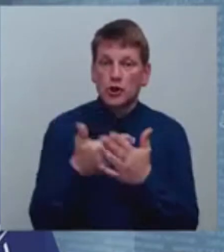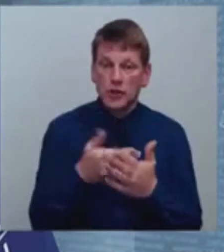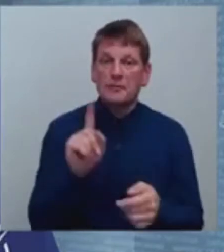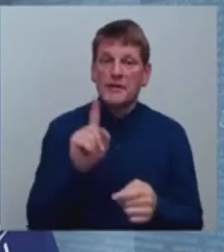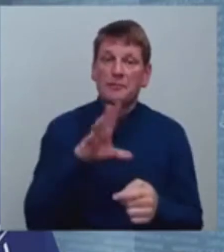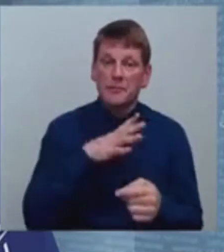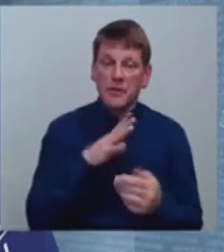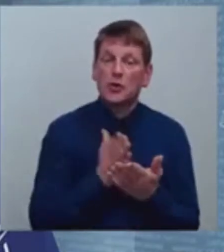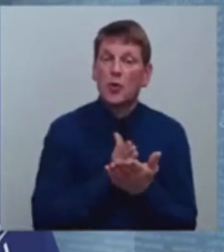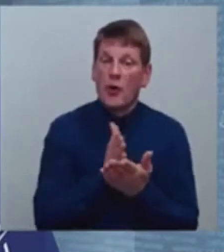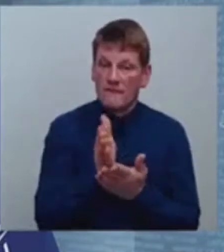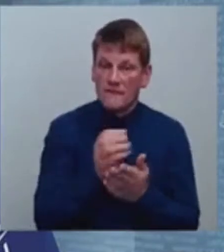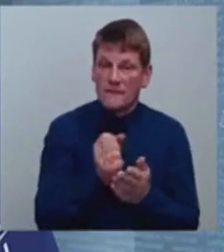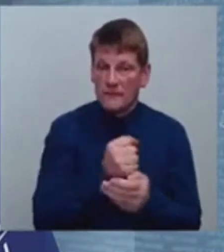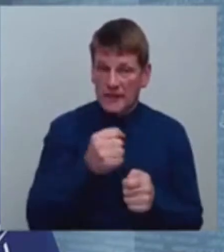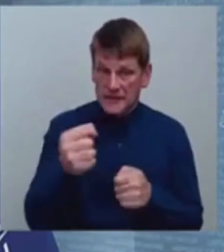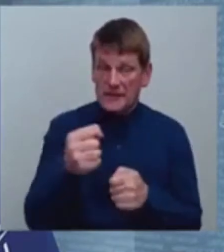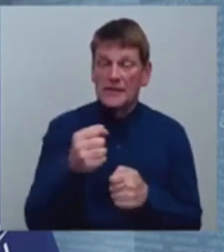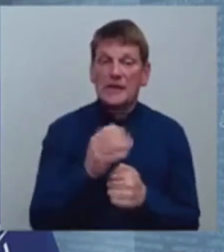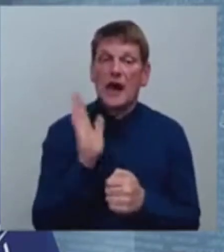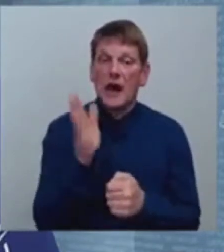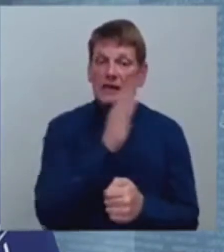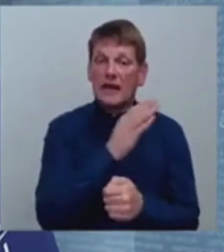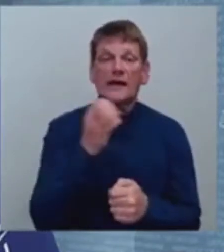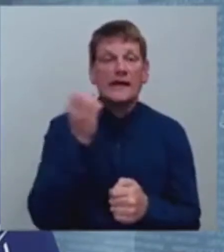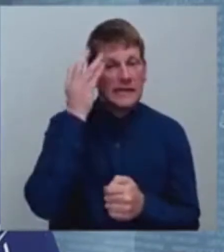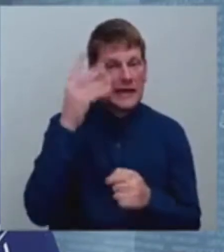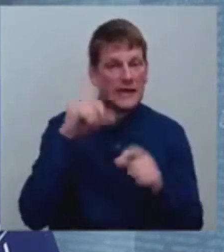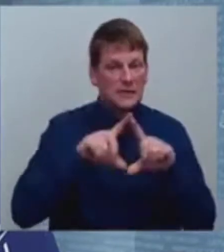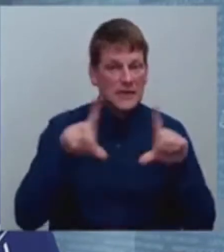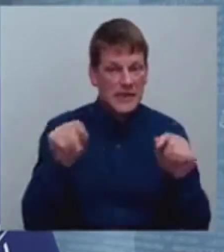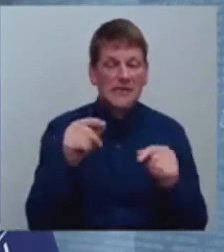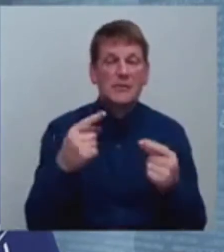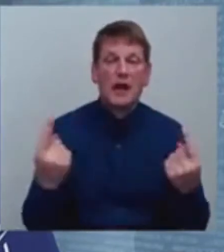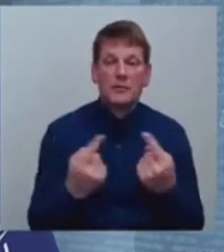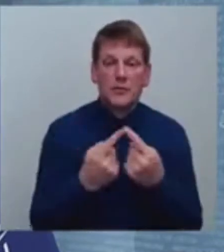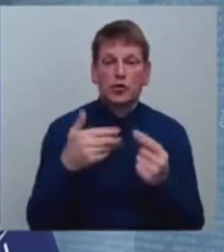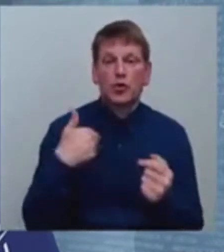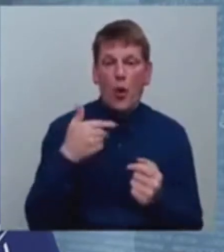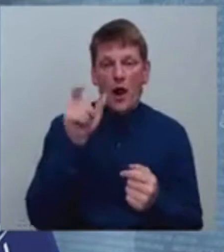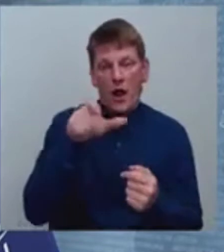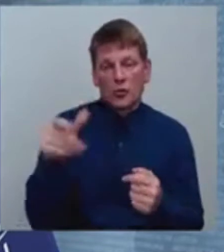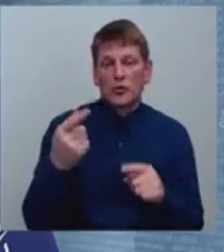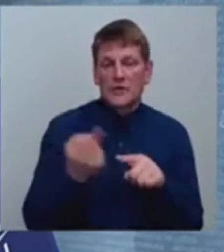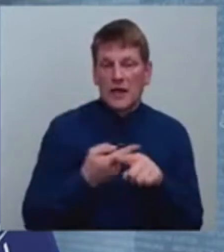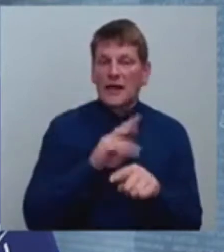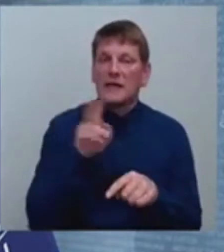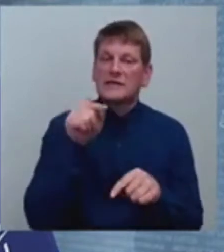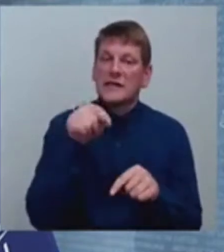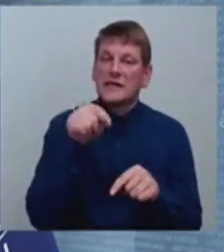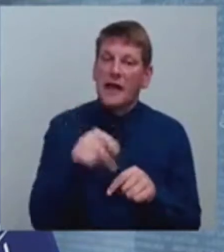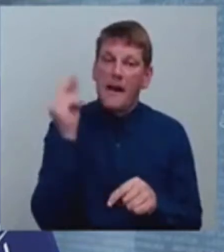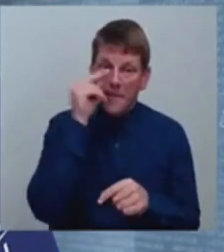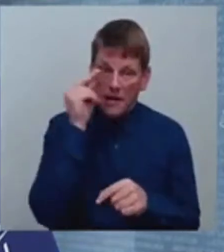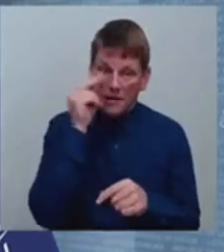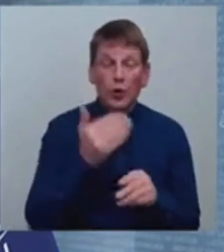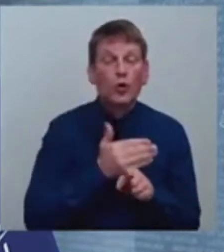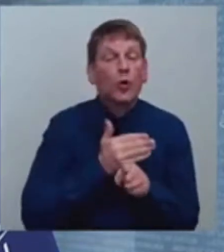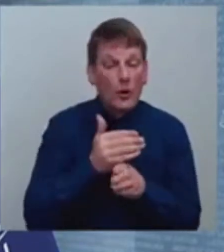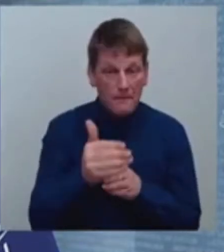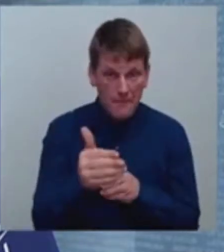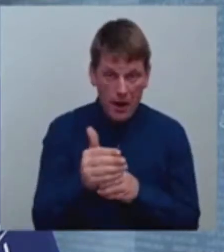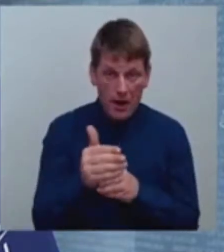novirzīts katrai izglītības iestādēja atbilstoši skolēnu skaitam, kas tajā mācās. Turpmāk tātad